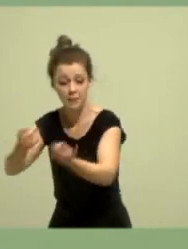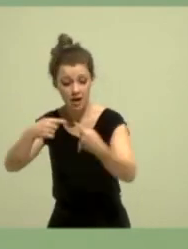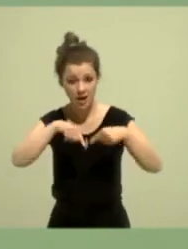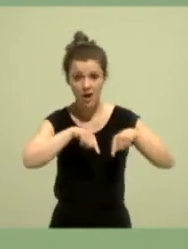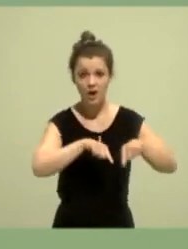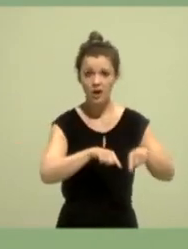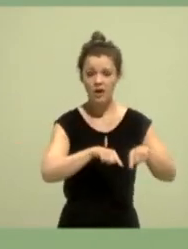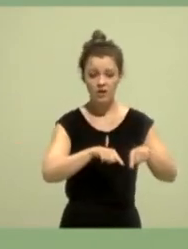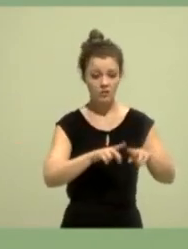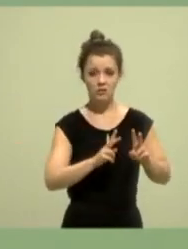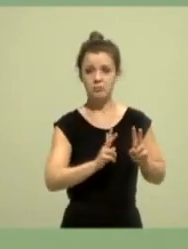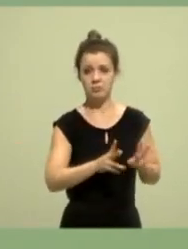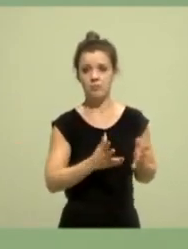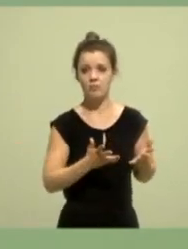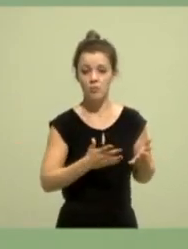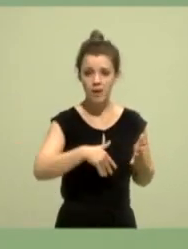unangetastet lassen.